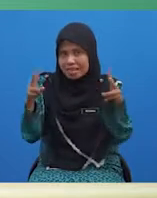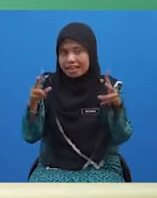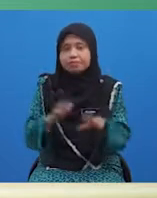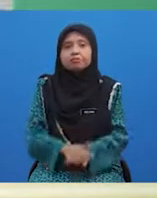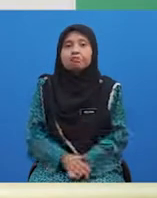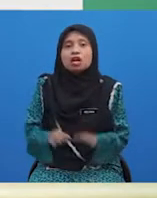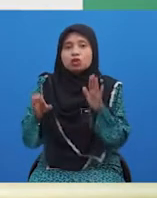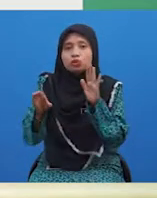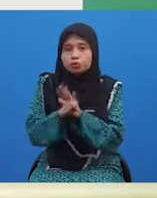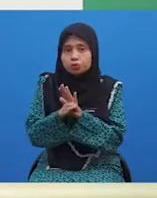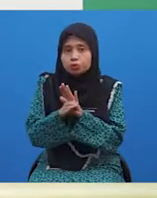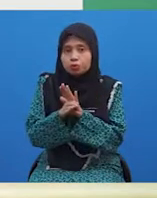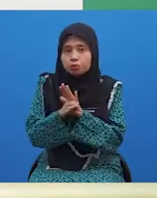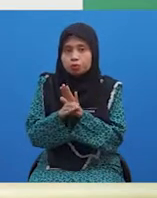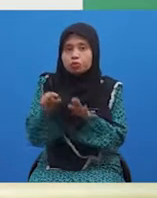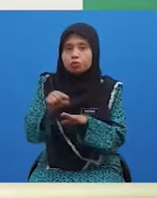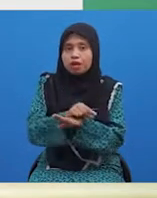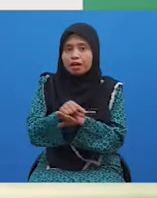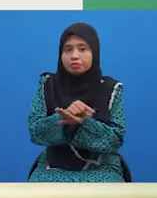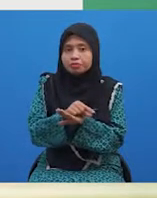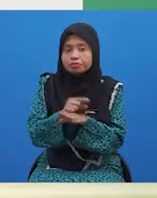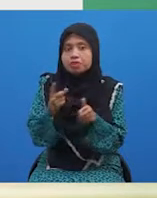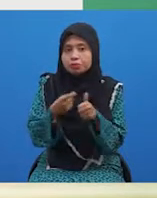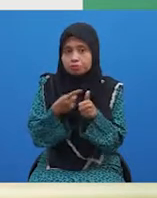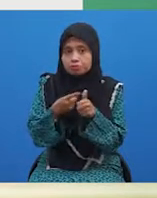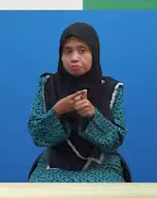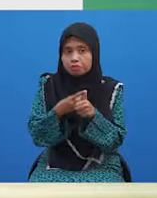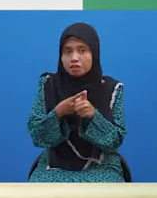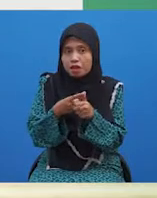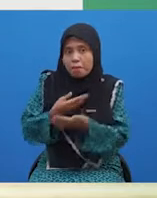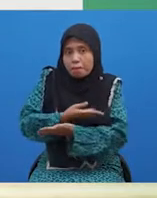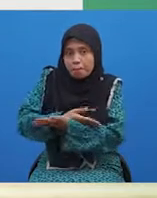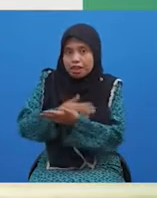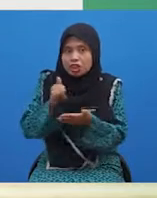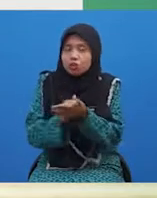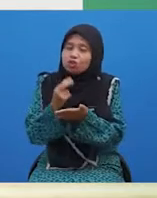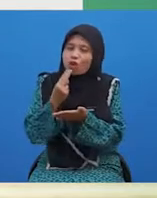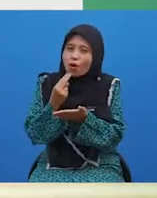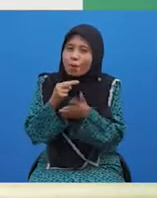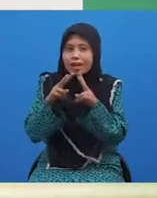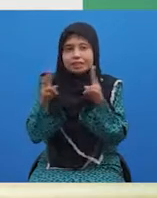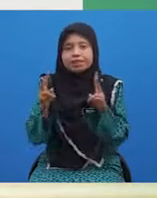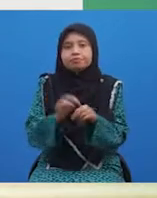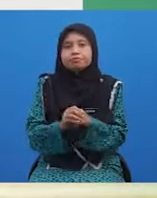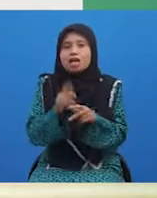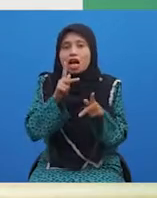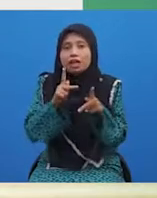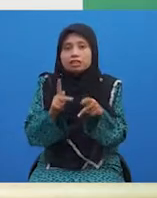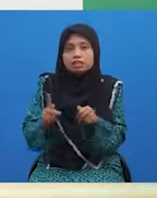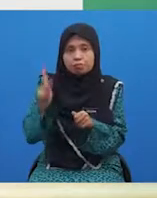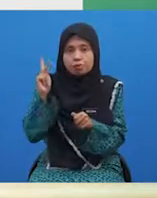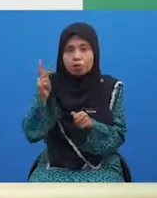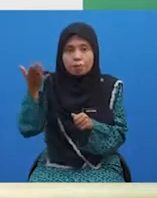Contoh penggunaan dalam ayat ialah satu, bayi itu comel sangat. Kata penguat